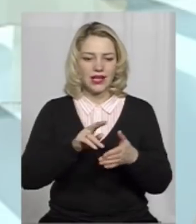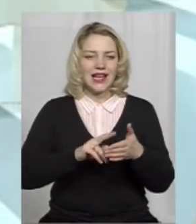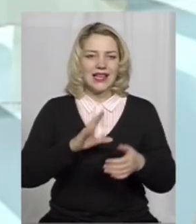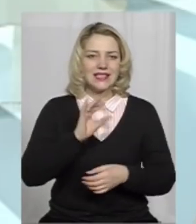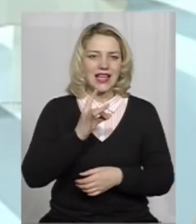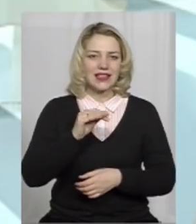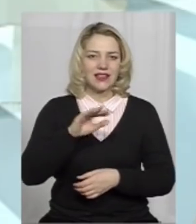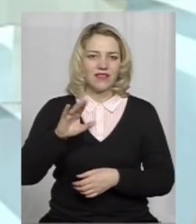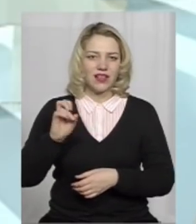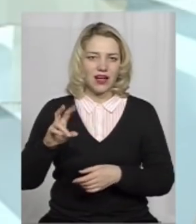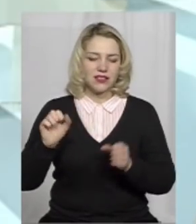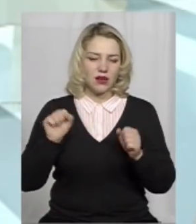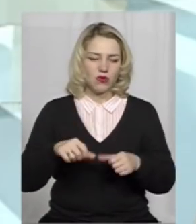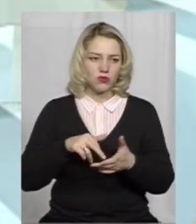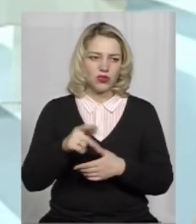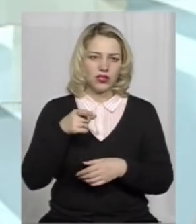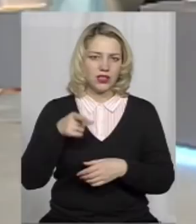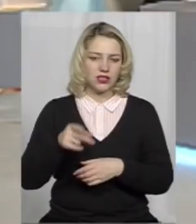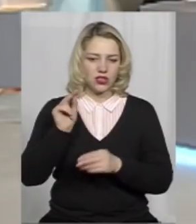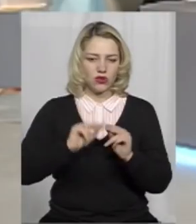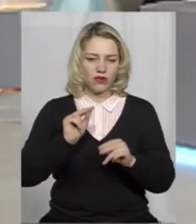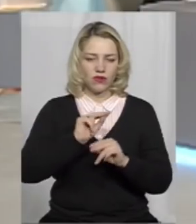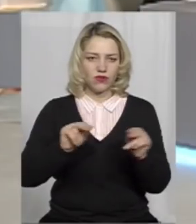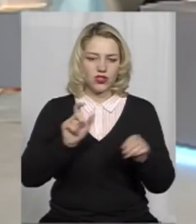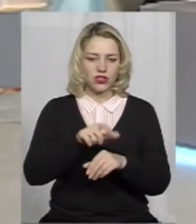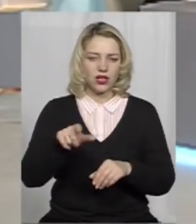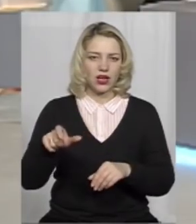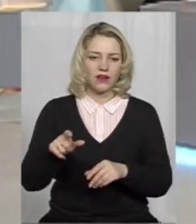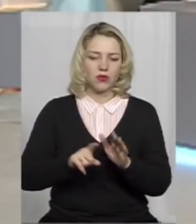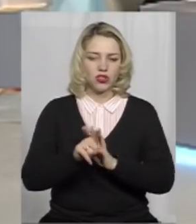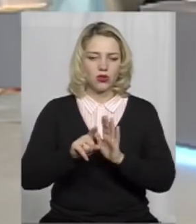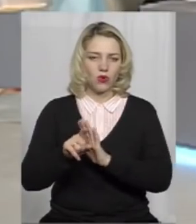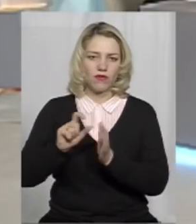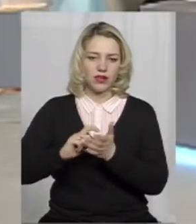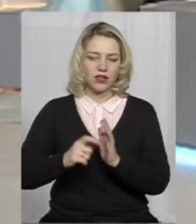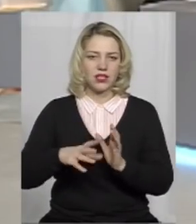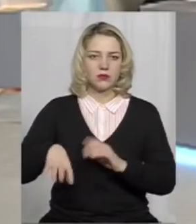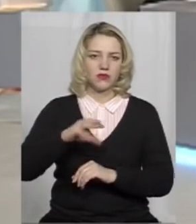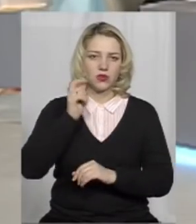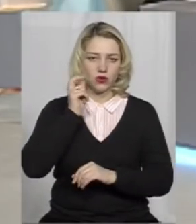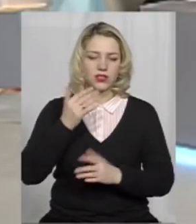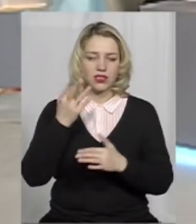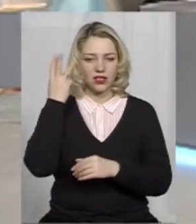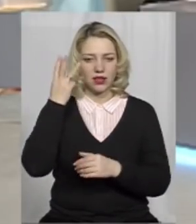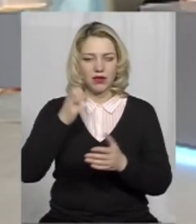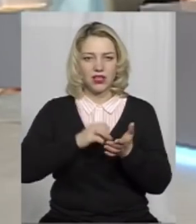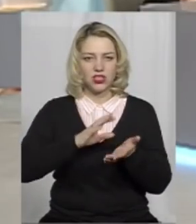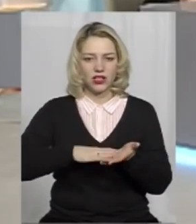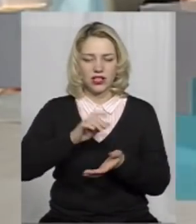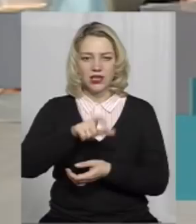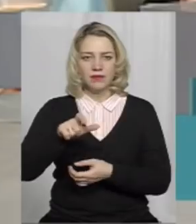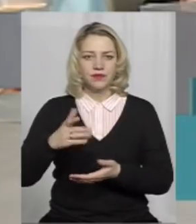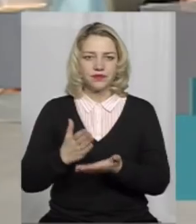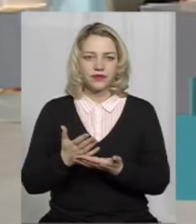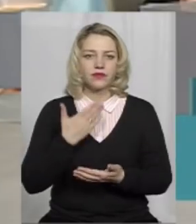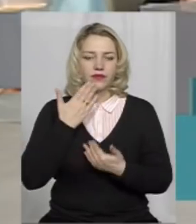зможе пройти не більше однієї тисячі вчителів початкових класів. Це от по всій Україні. Так. Я хочу сказати,